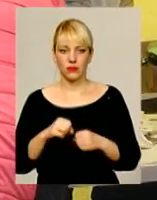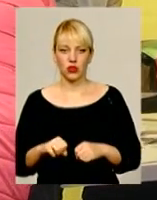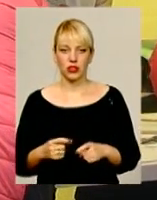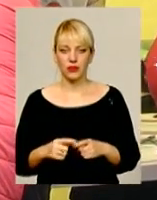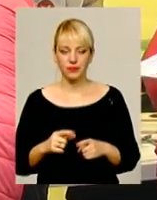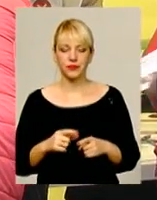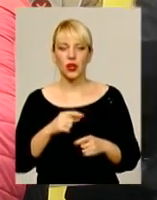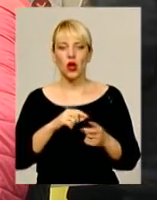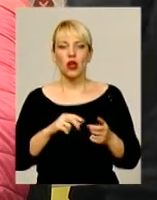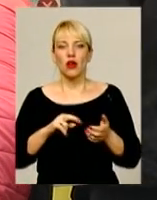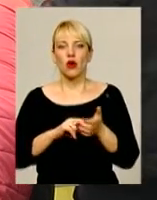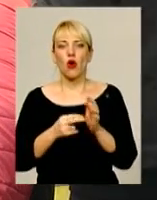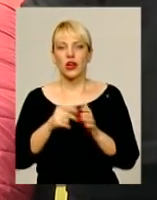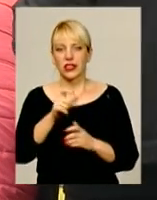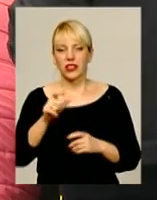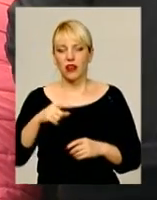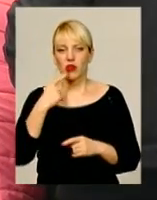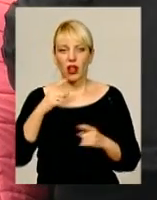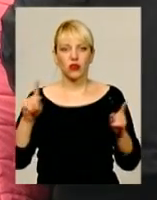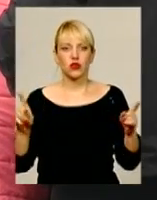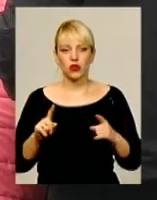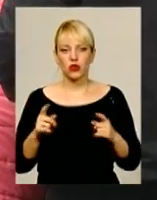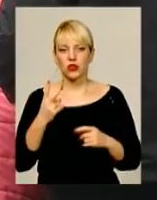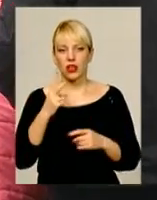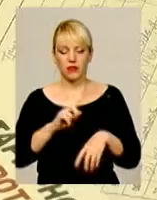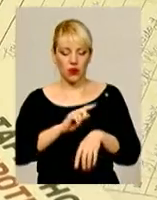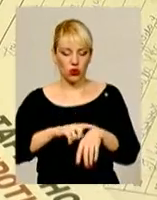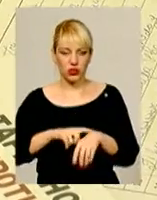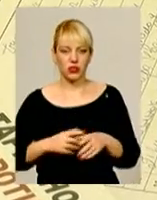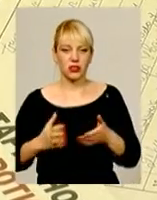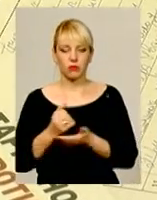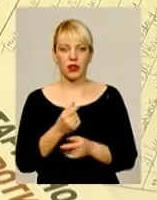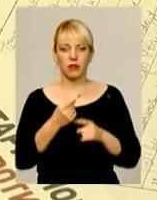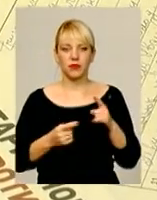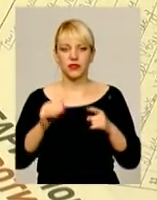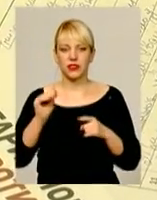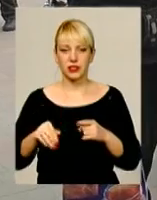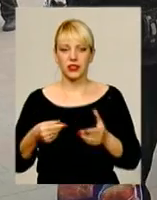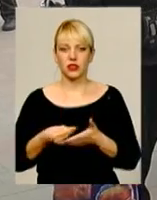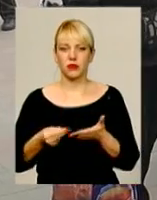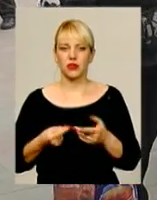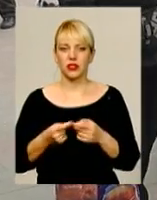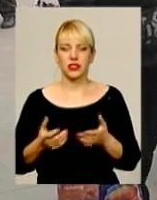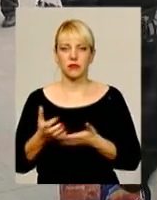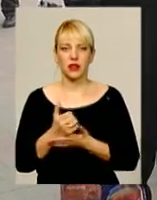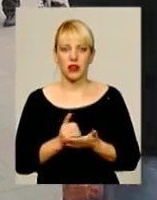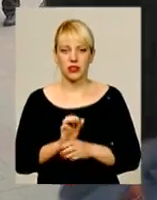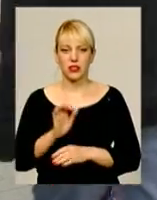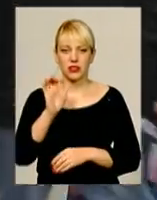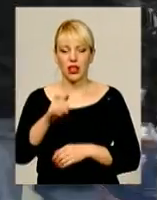Координатори кажуть, буквально за дві години назбирали тисячу підписів. Їх збираються надіслати керівникам держави,